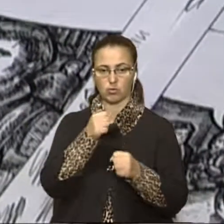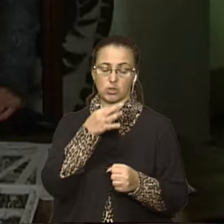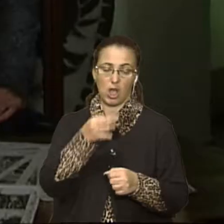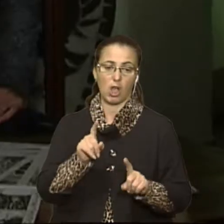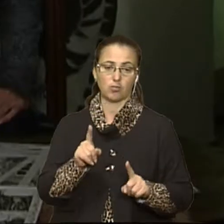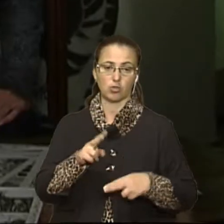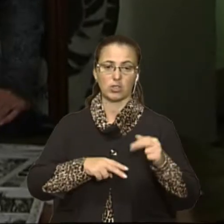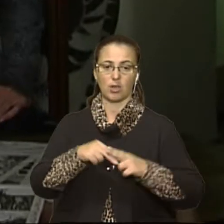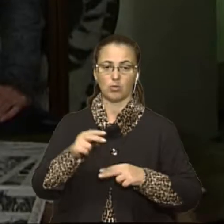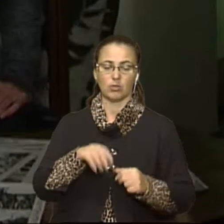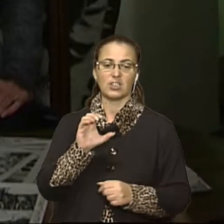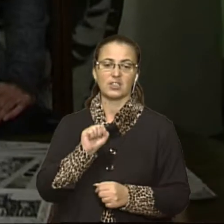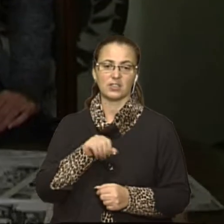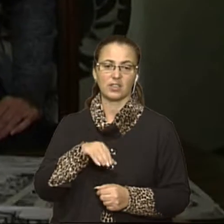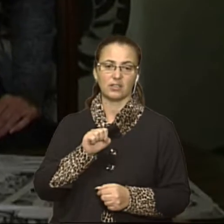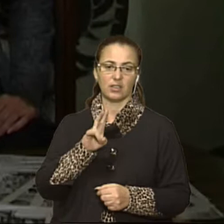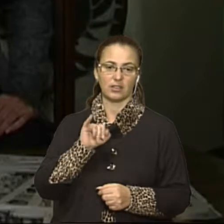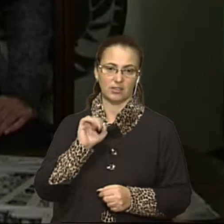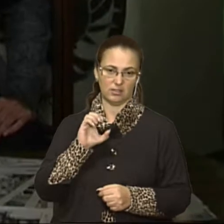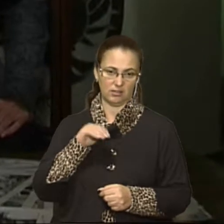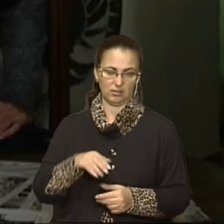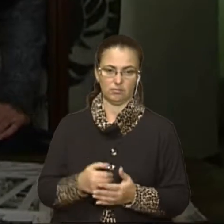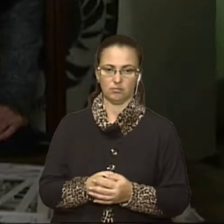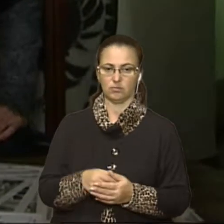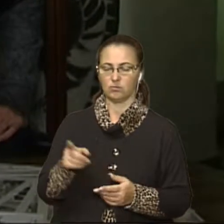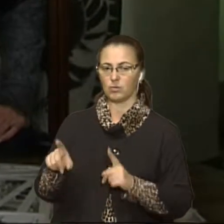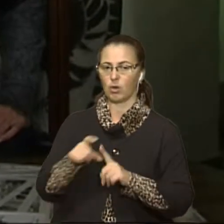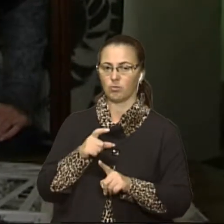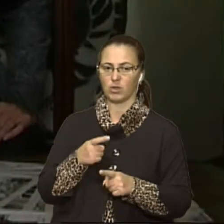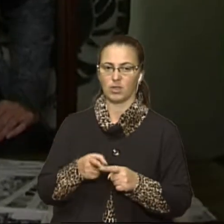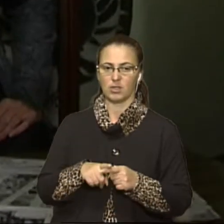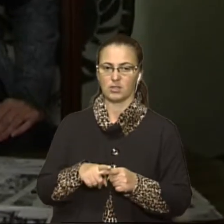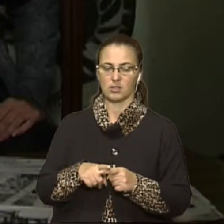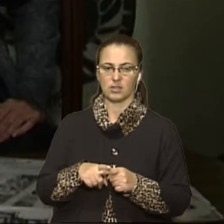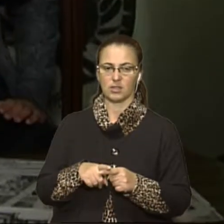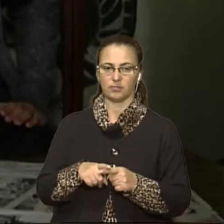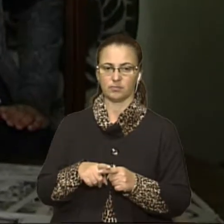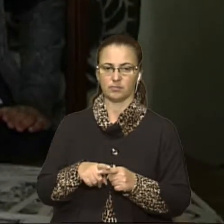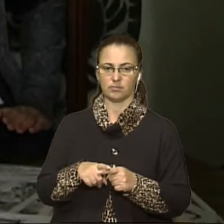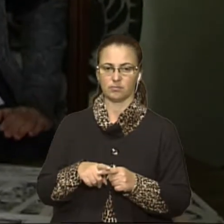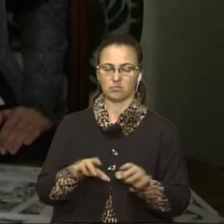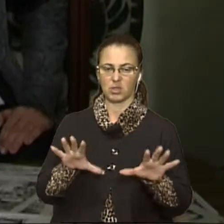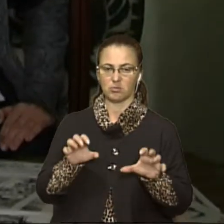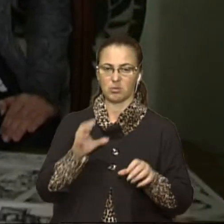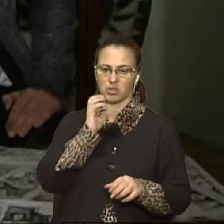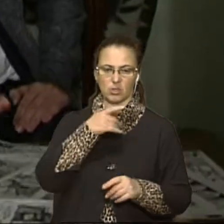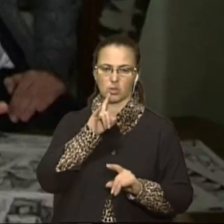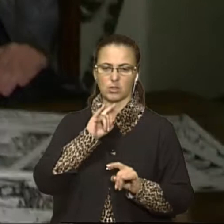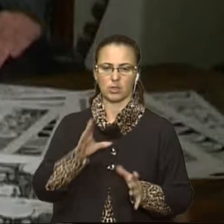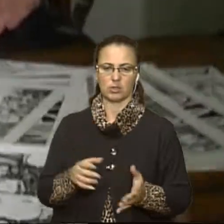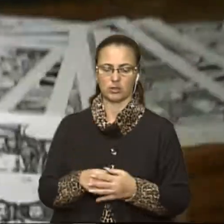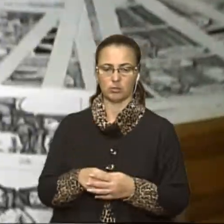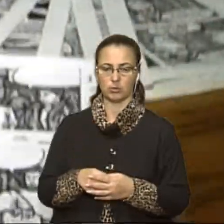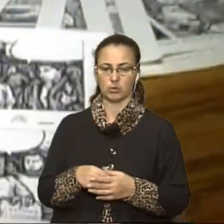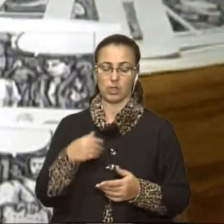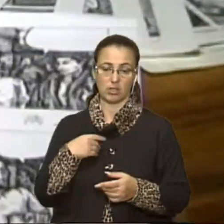сатаніст. Він каже, типу, це перетворить ситуацію в цирк, і протест не будуть сприймати серйозно. Для чого це потрібно? Я йому